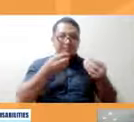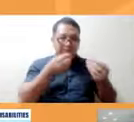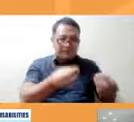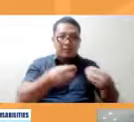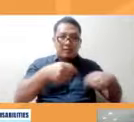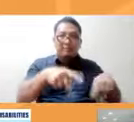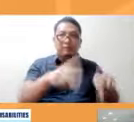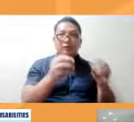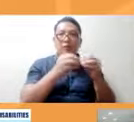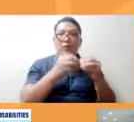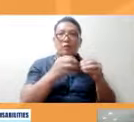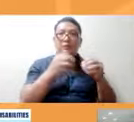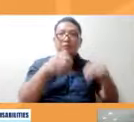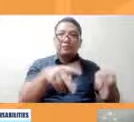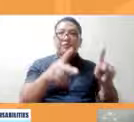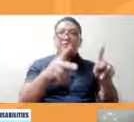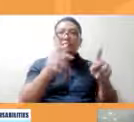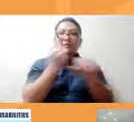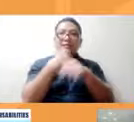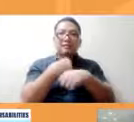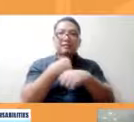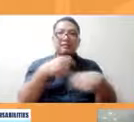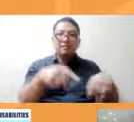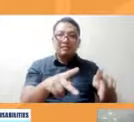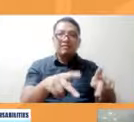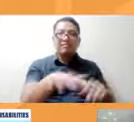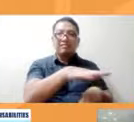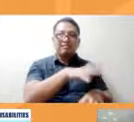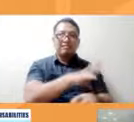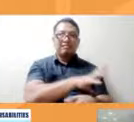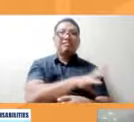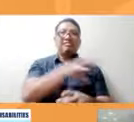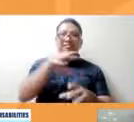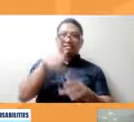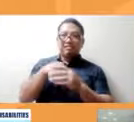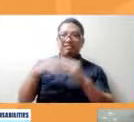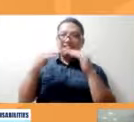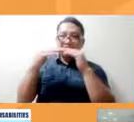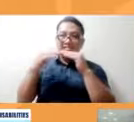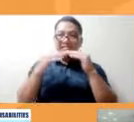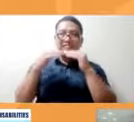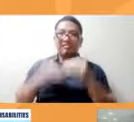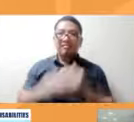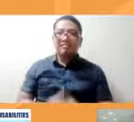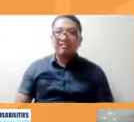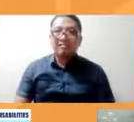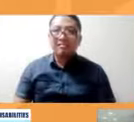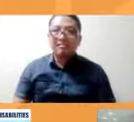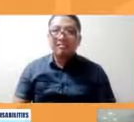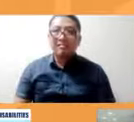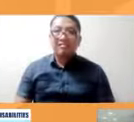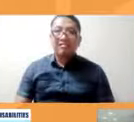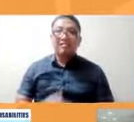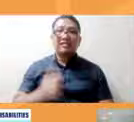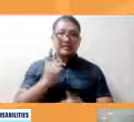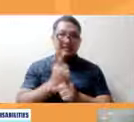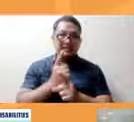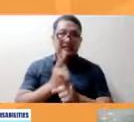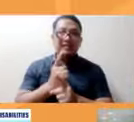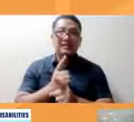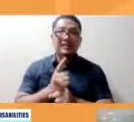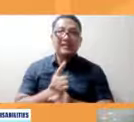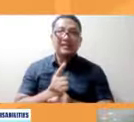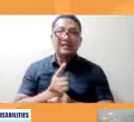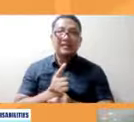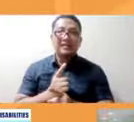ano ganito ito ano ano tama lang na those who have